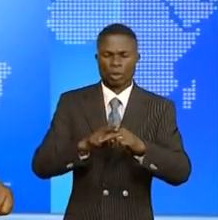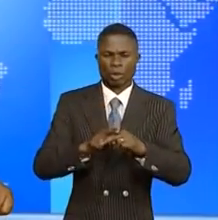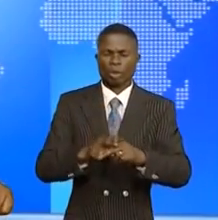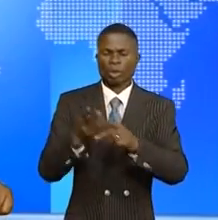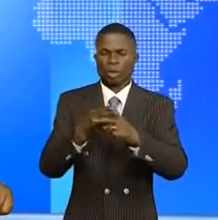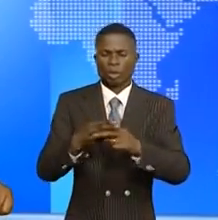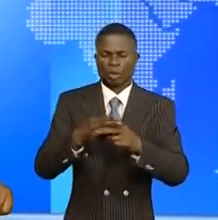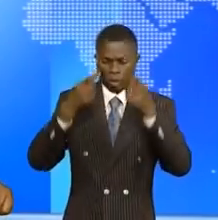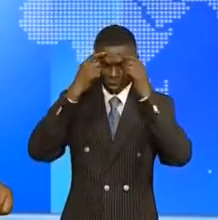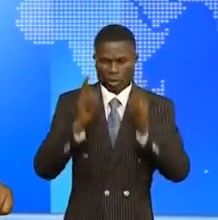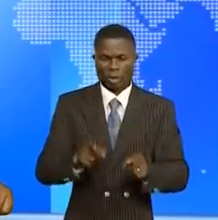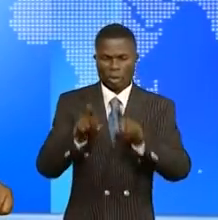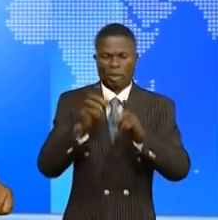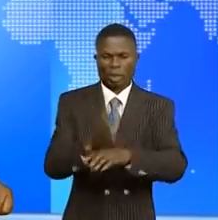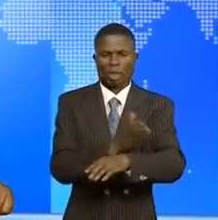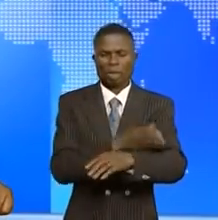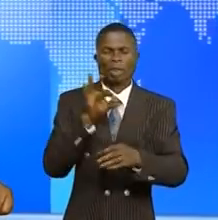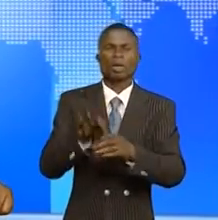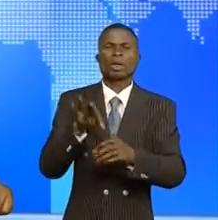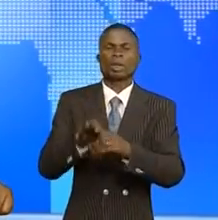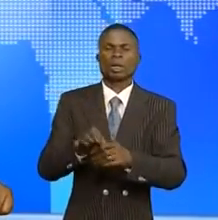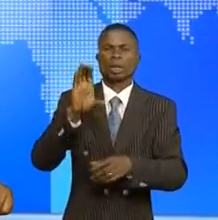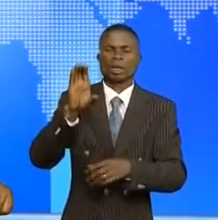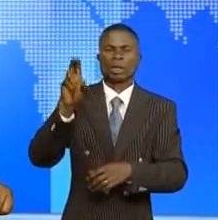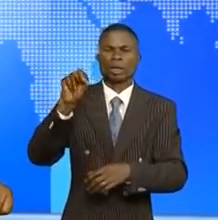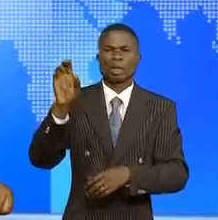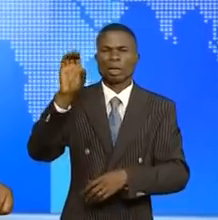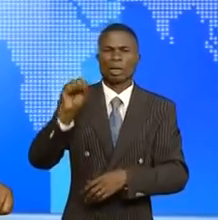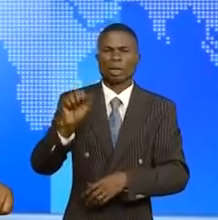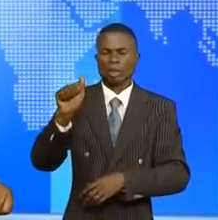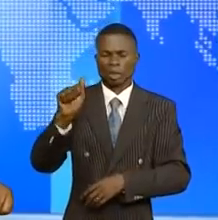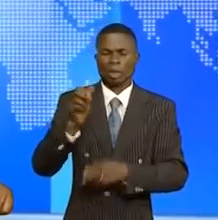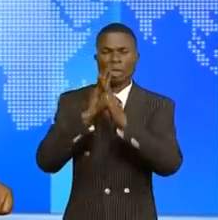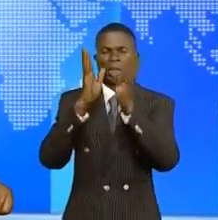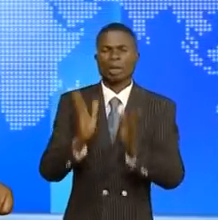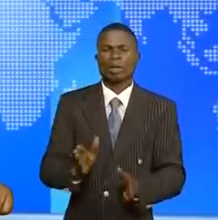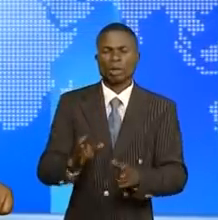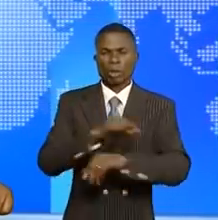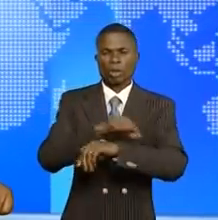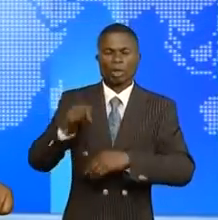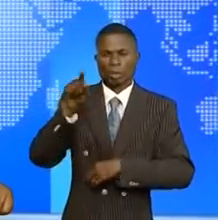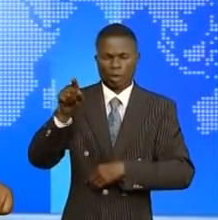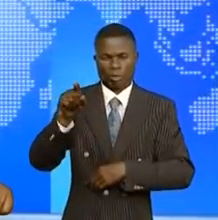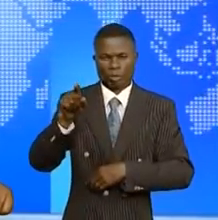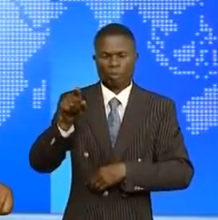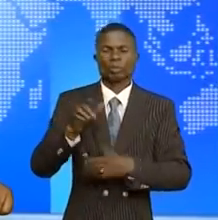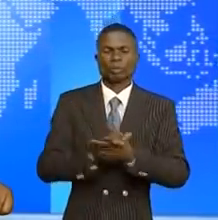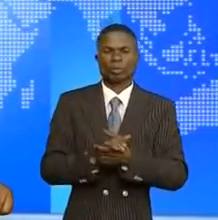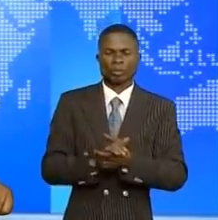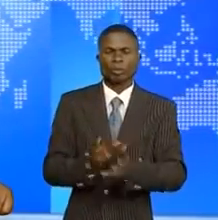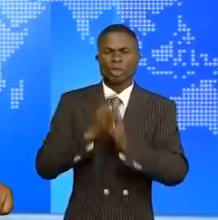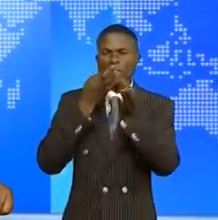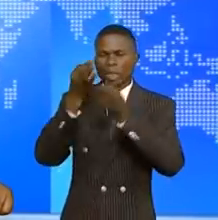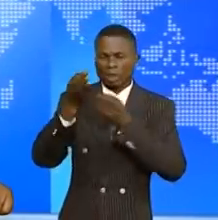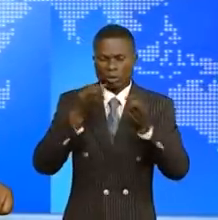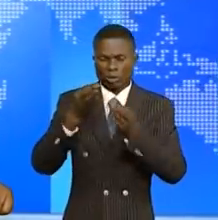Suivi de l'Accord et du processus électoral SENSA en sigle. Le rapporteur de cette institution, Valentin Vangui, donne la